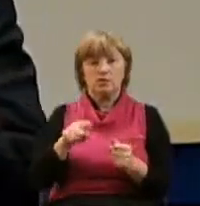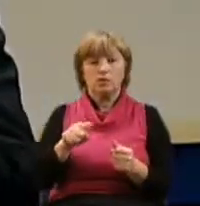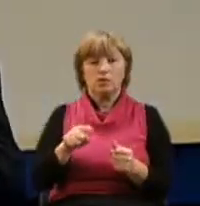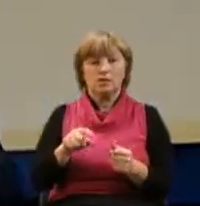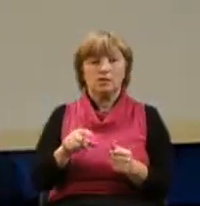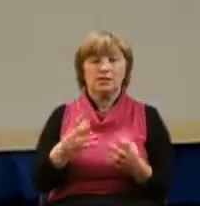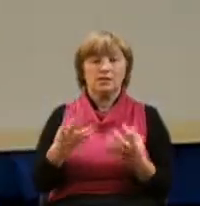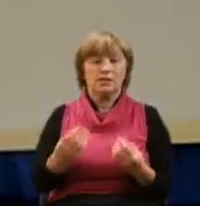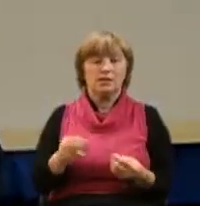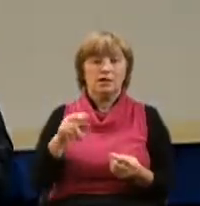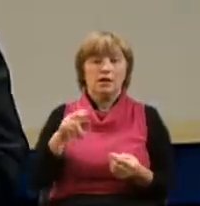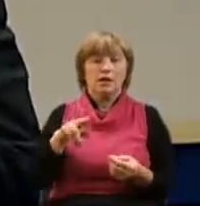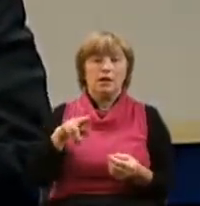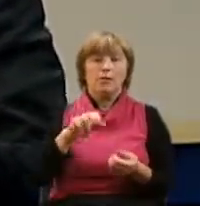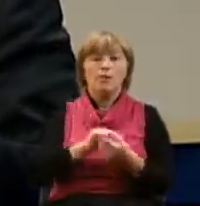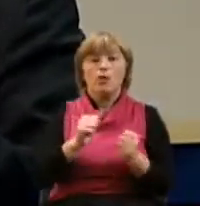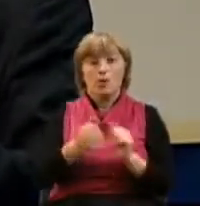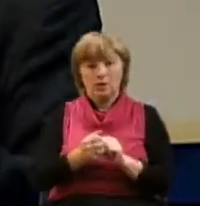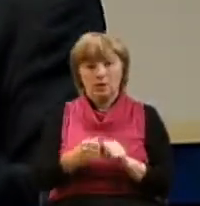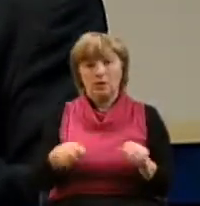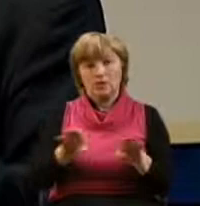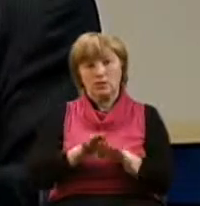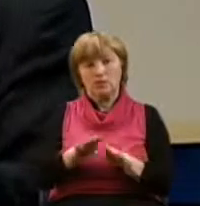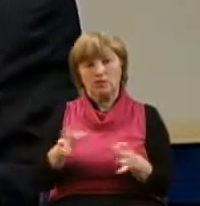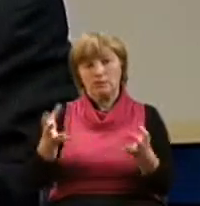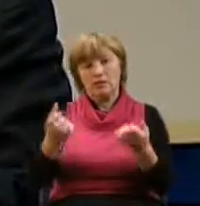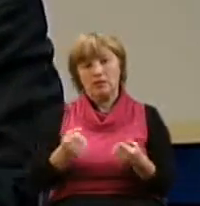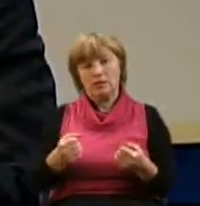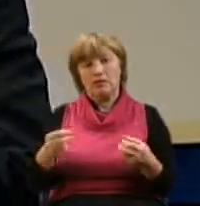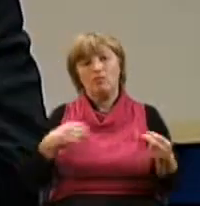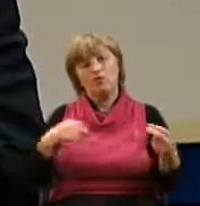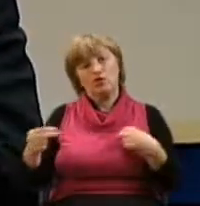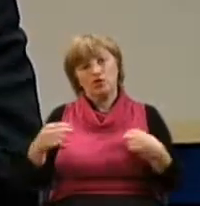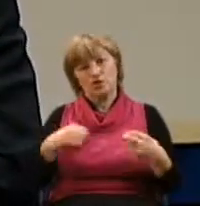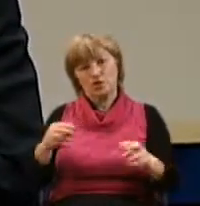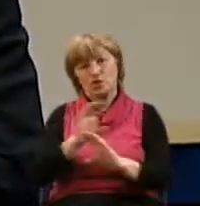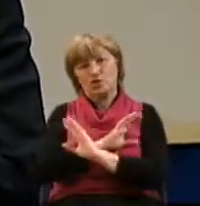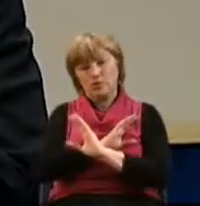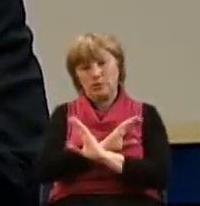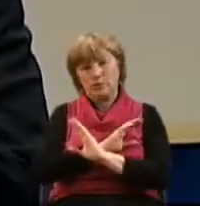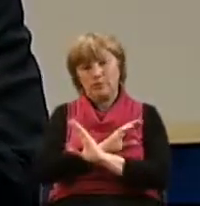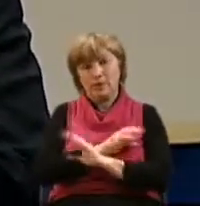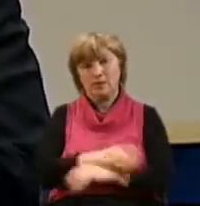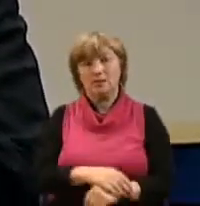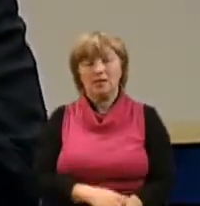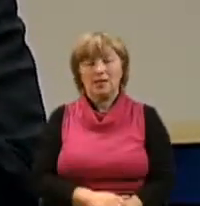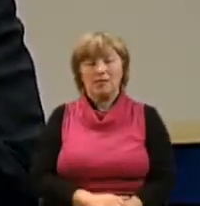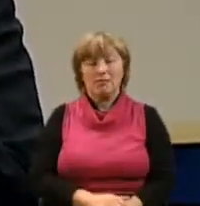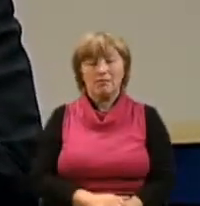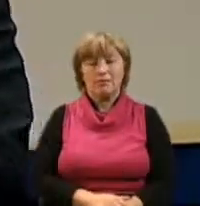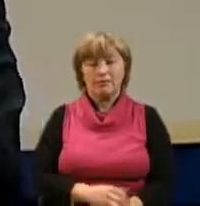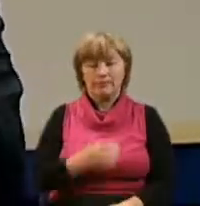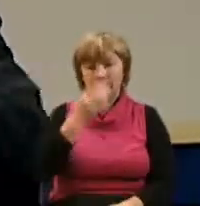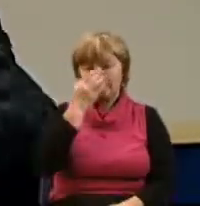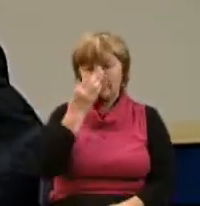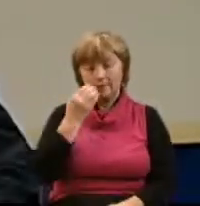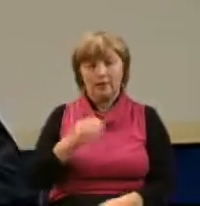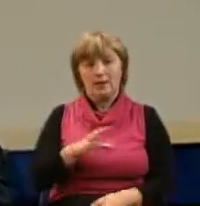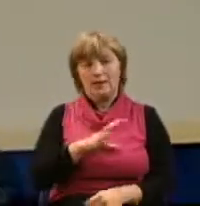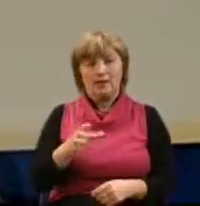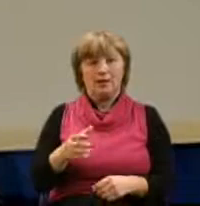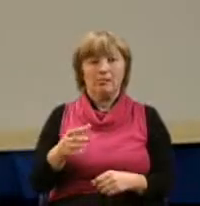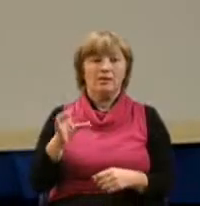же день Петр, он также принял мученическую смерть в Риме. И Петр не был